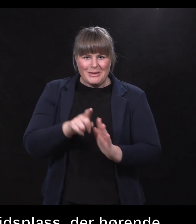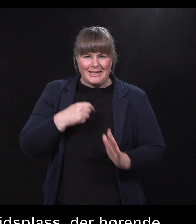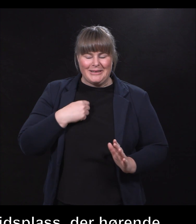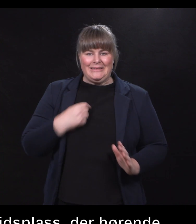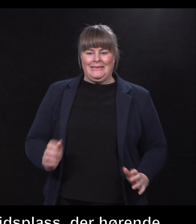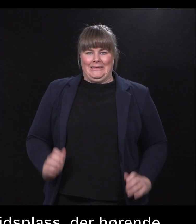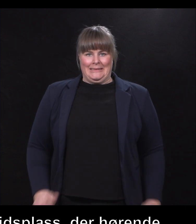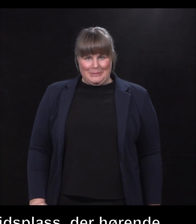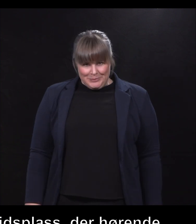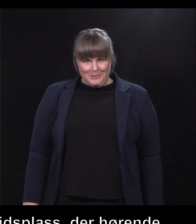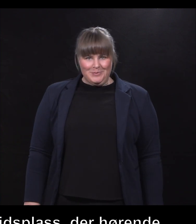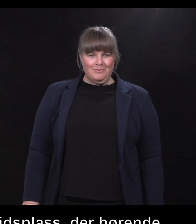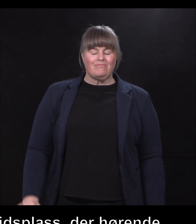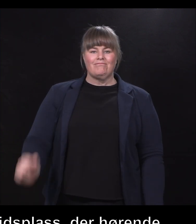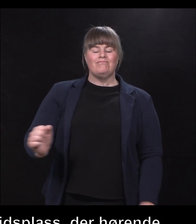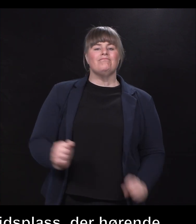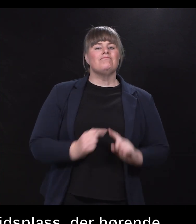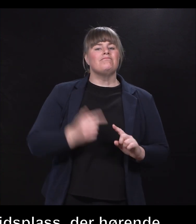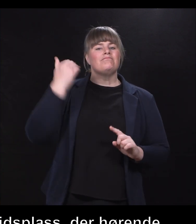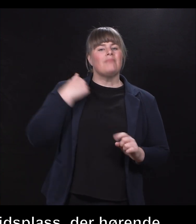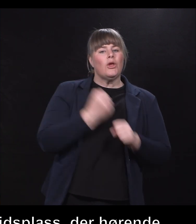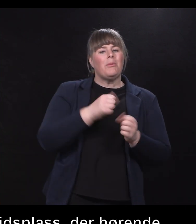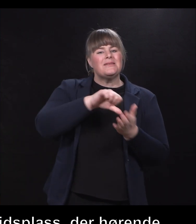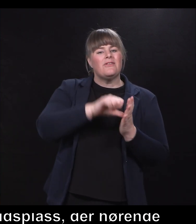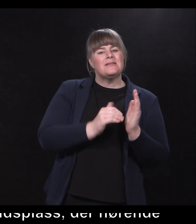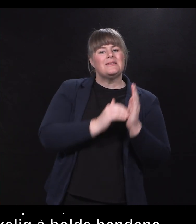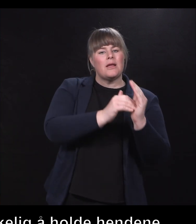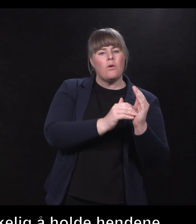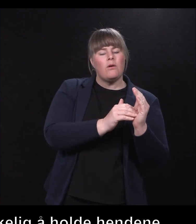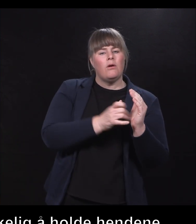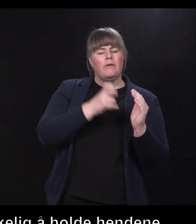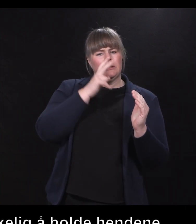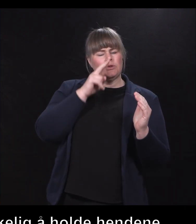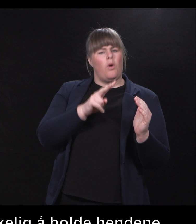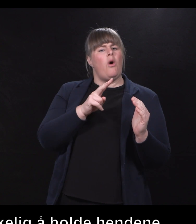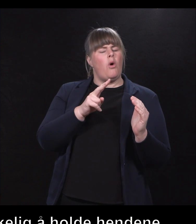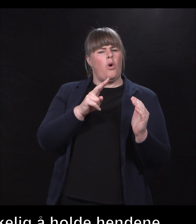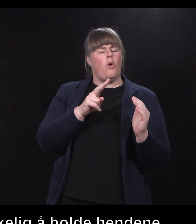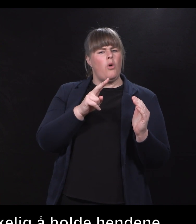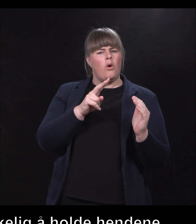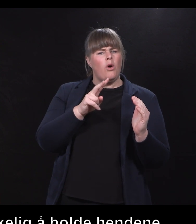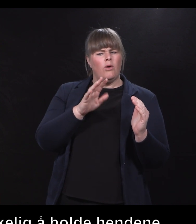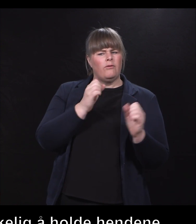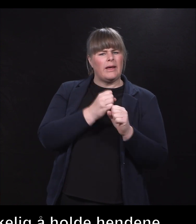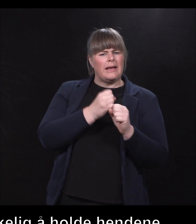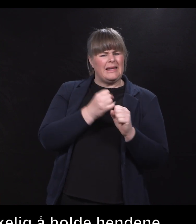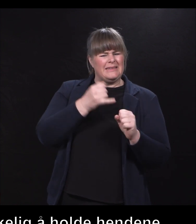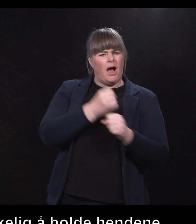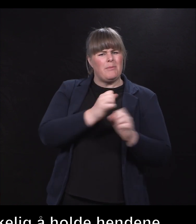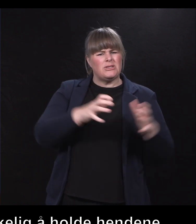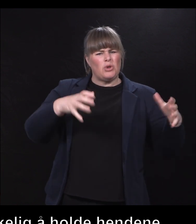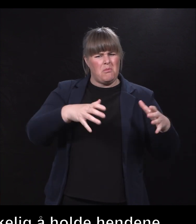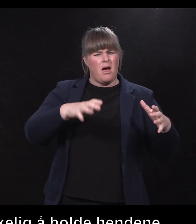jobbet i stiftelsen Signo, så så vi også at det var en utfordring i arbeidsgruppa. Vi hadde